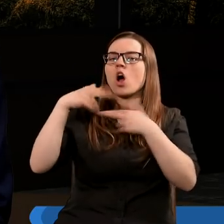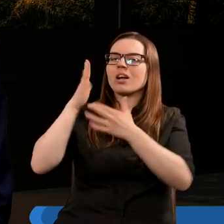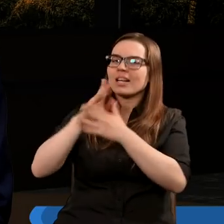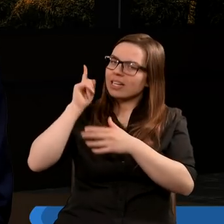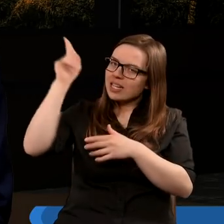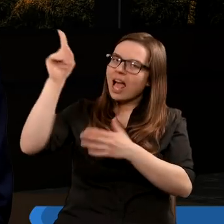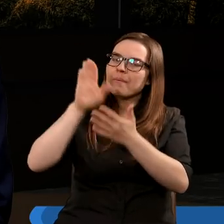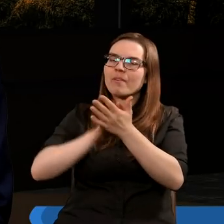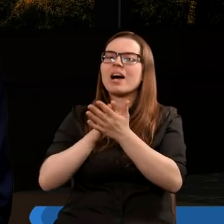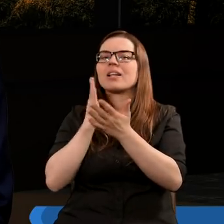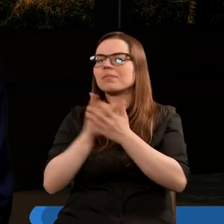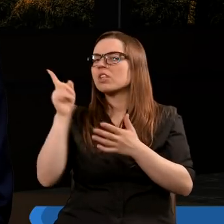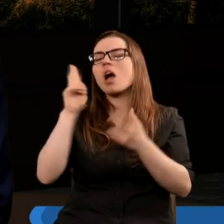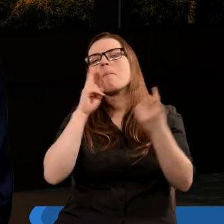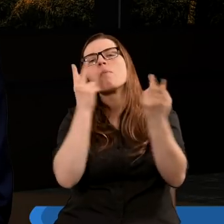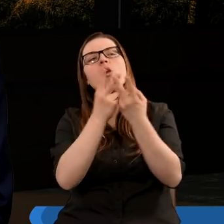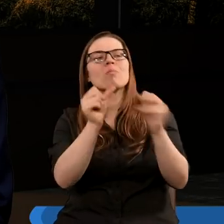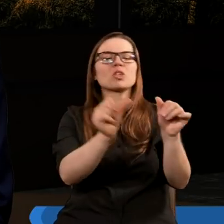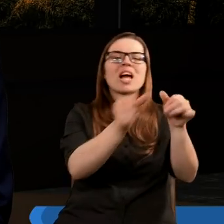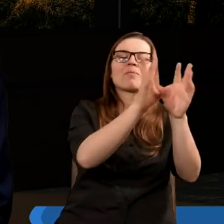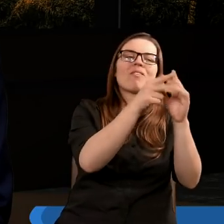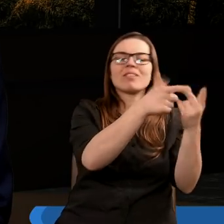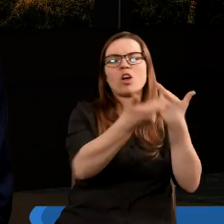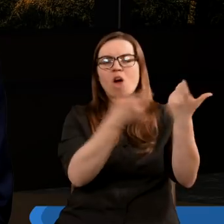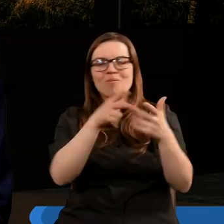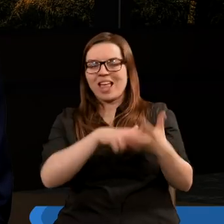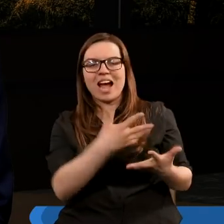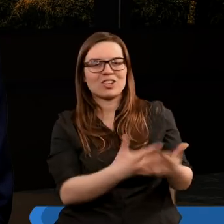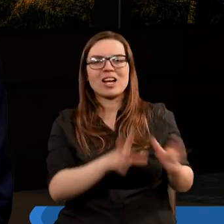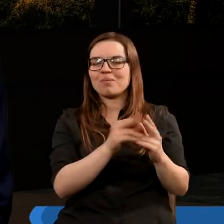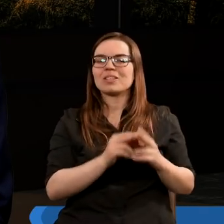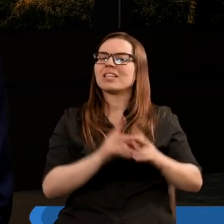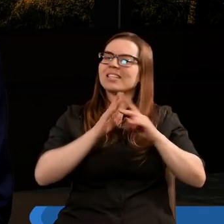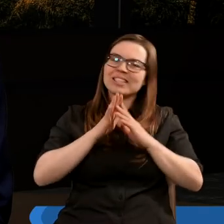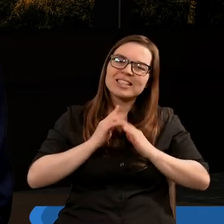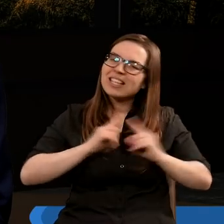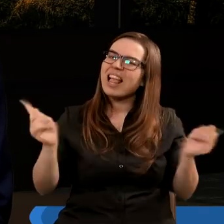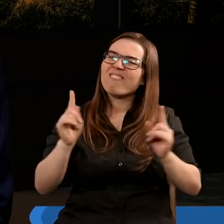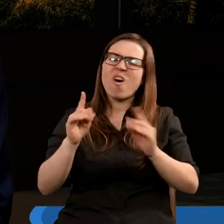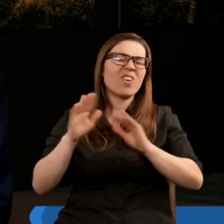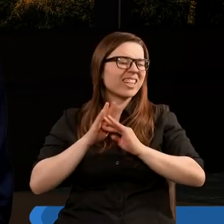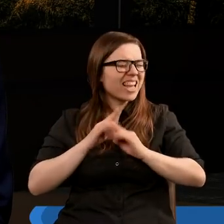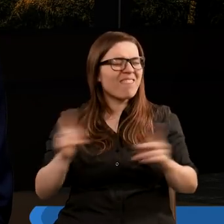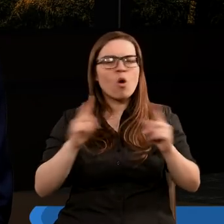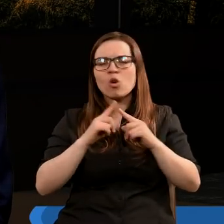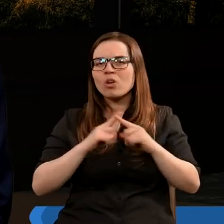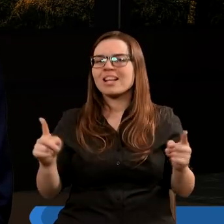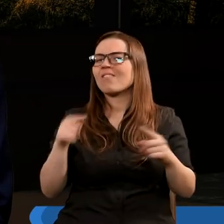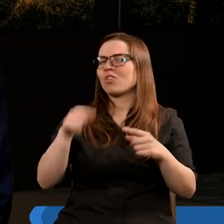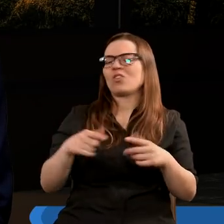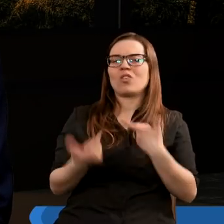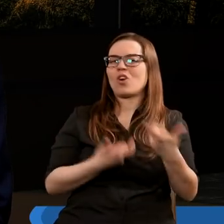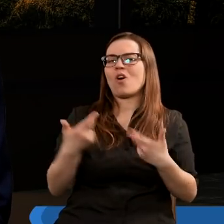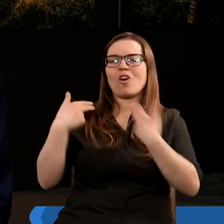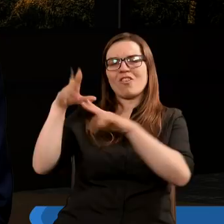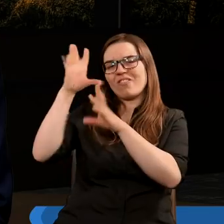oddawać chwałę tylko Jemu, aby nie czynić sobie podobizny tego, co jest na ziemi, na dole, czy pod ziemią, czy u góry.